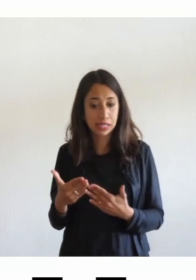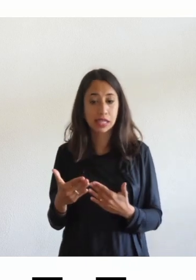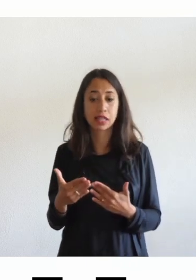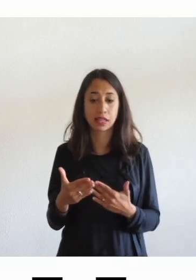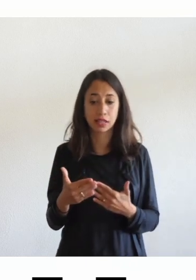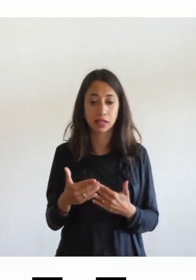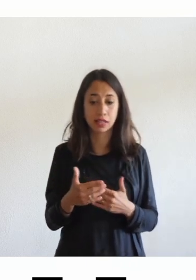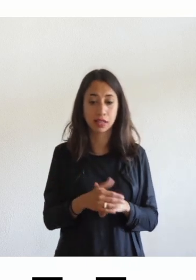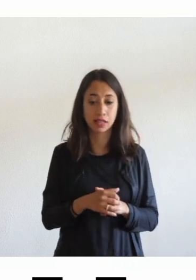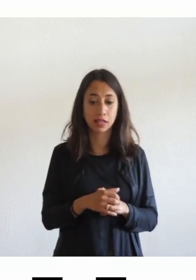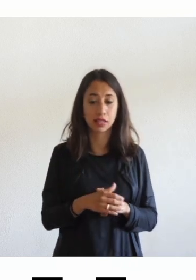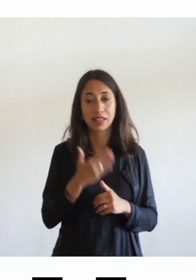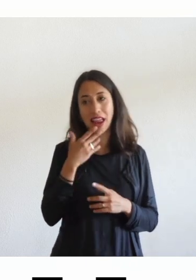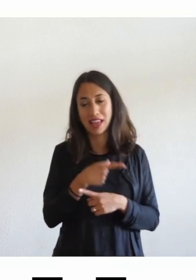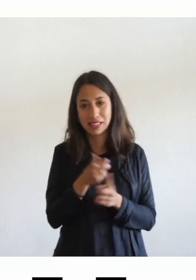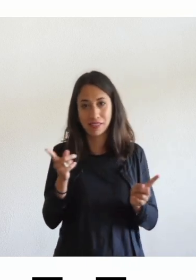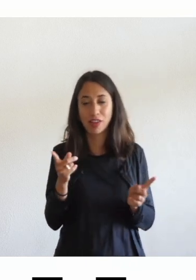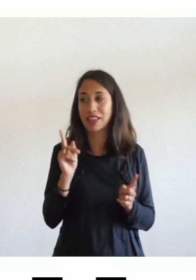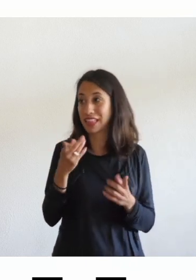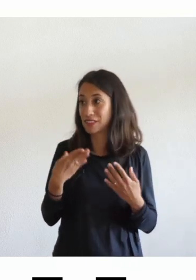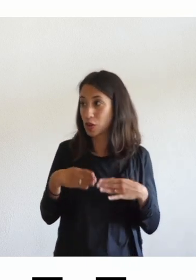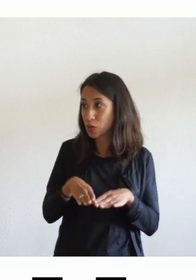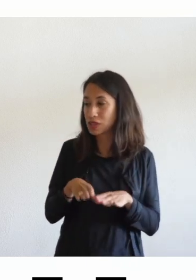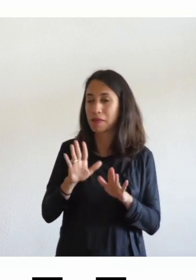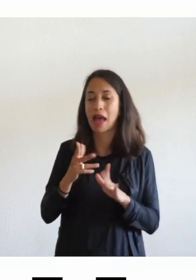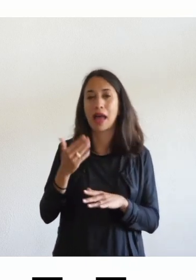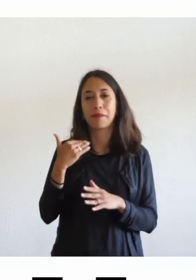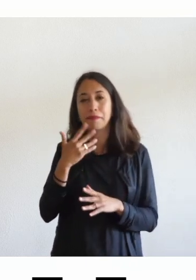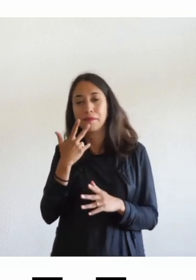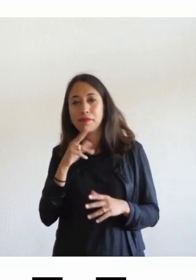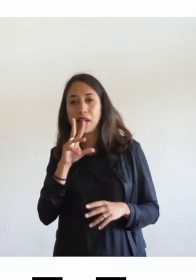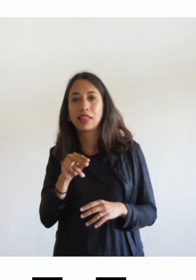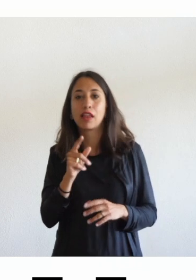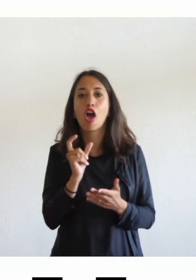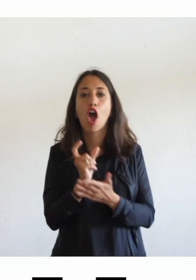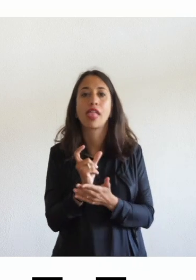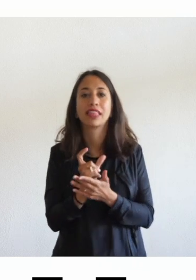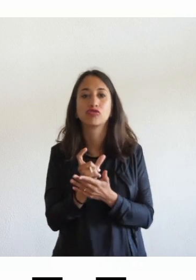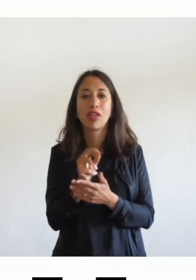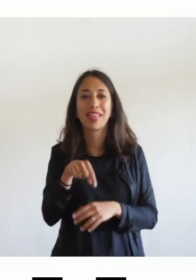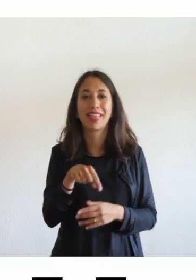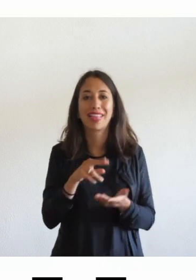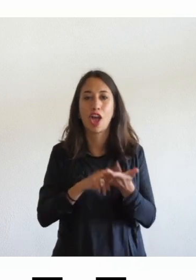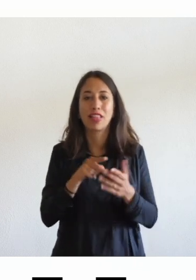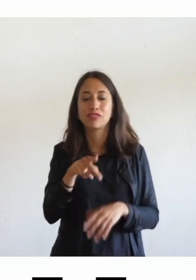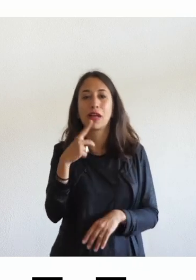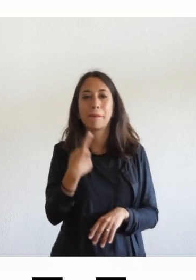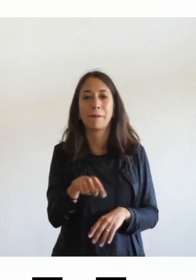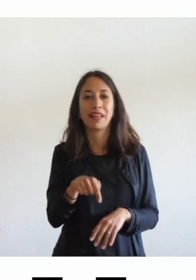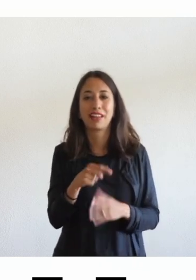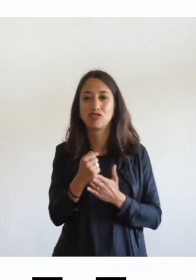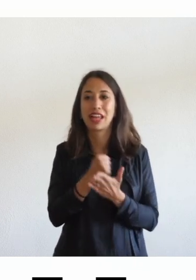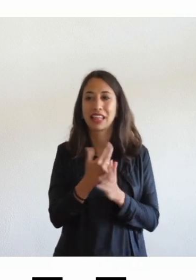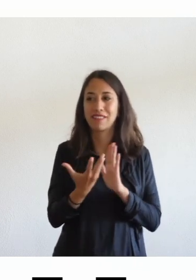prima di chiudere scusate ho dimenticato di fornirvi il codice per la